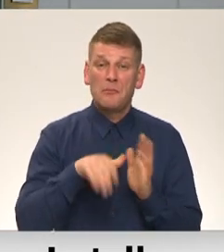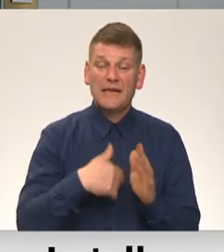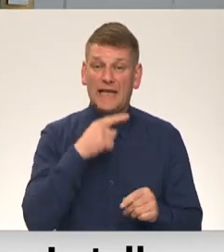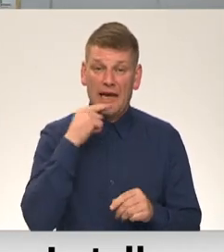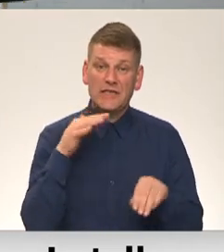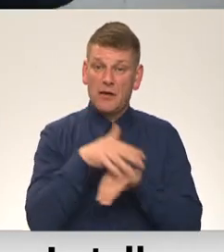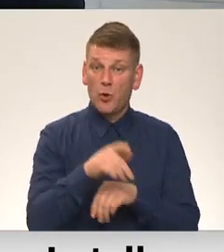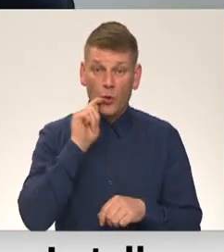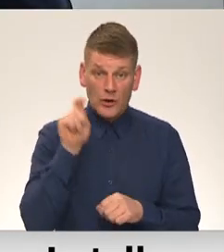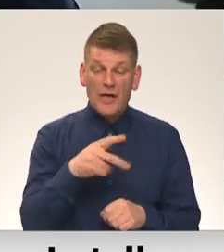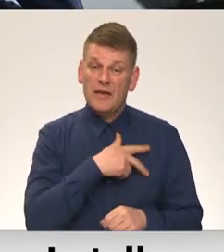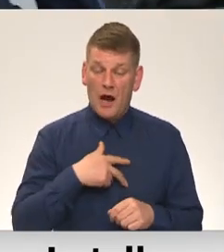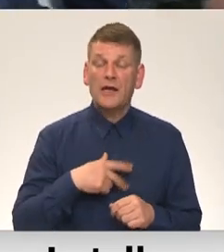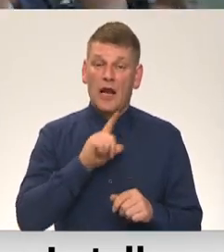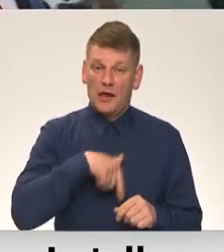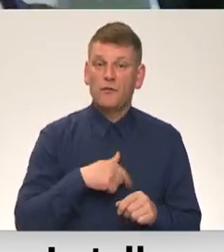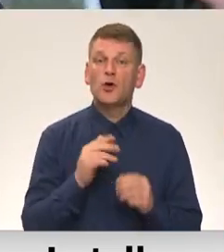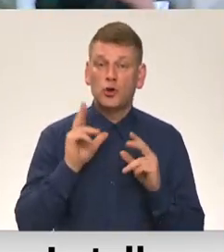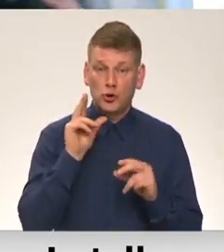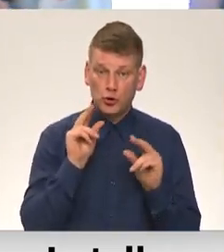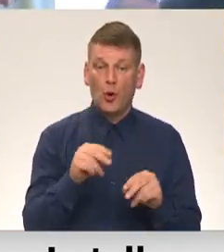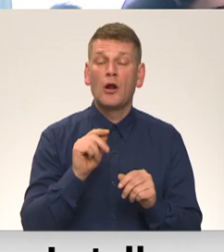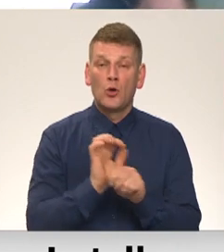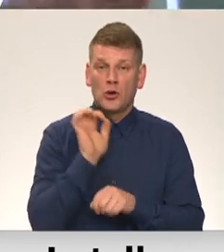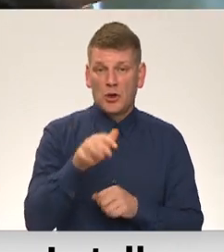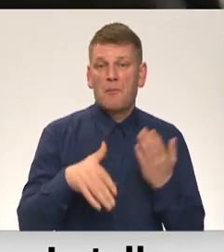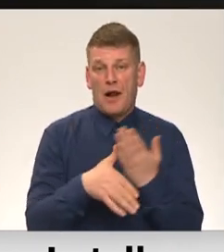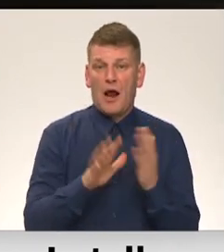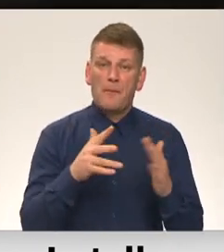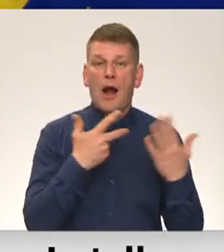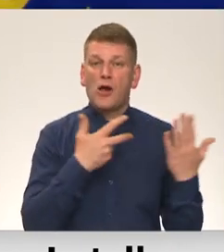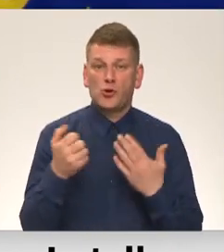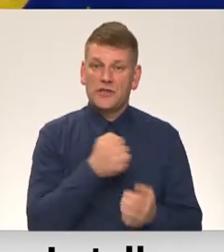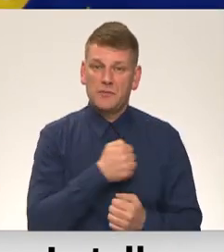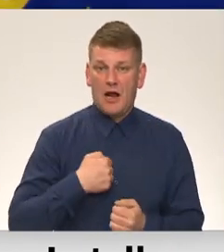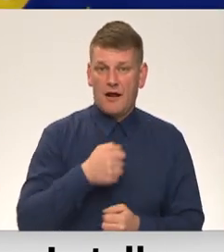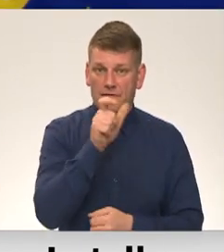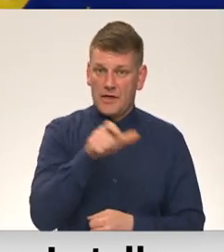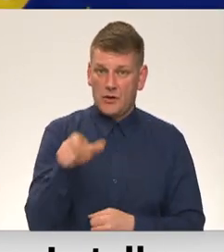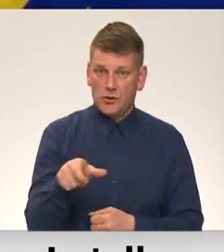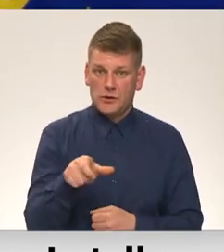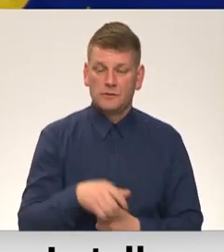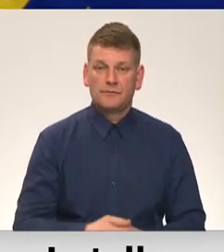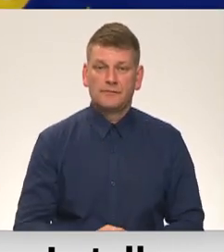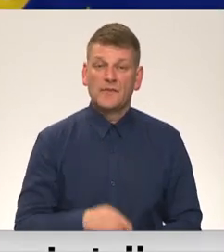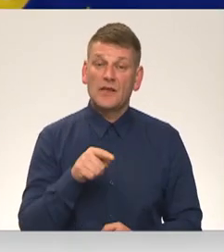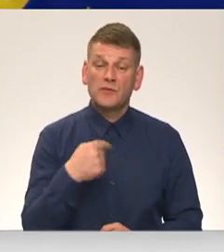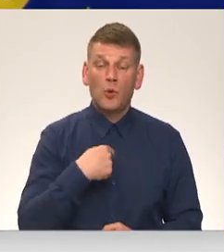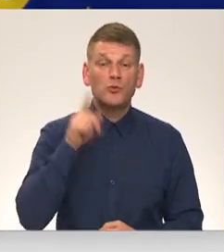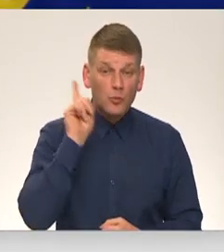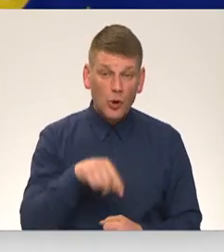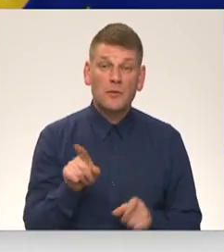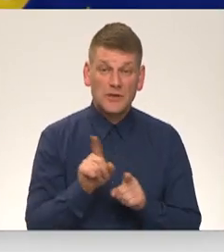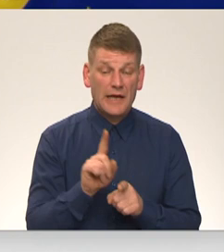Ukrainā Dānija Latvijai soli nosūtīta palīgā apmēram 800 karavīra. Tās mums, protams,